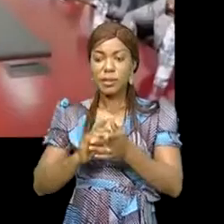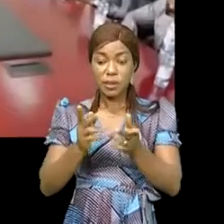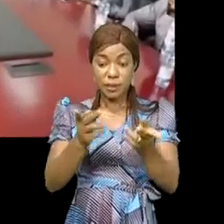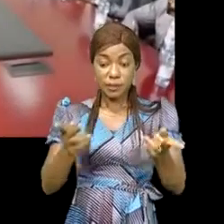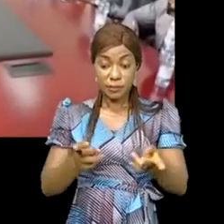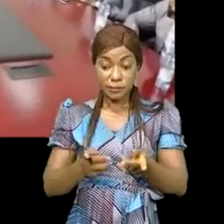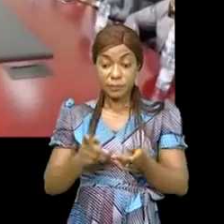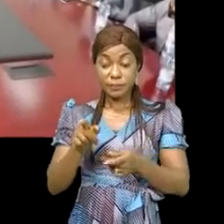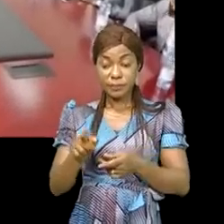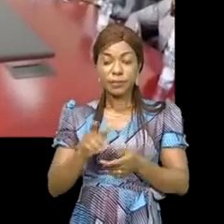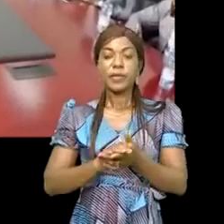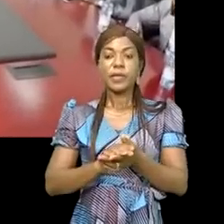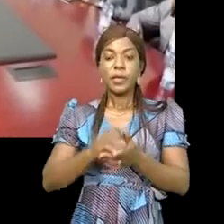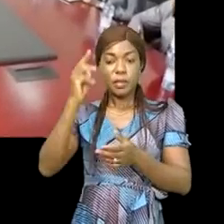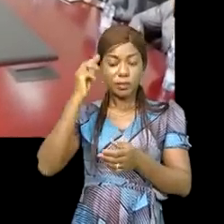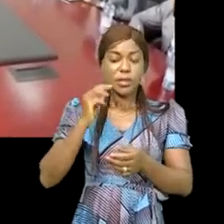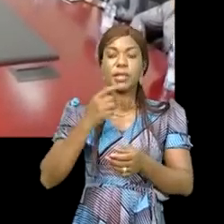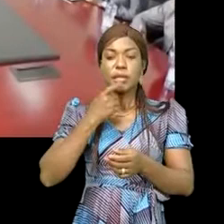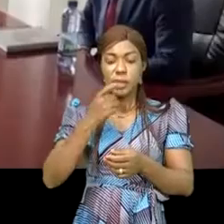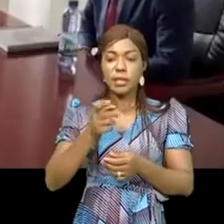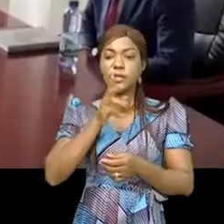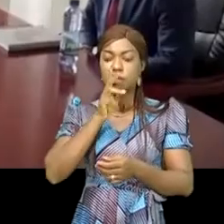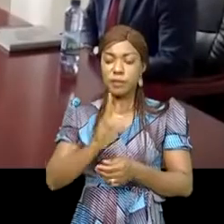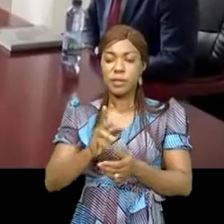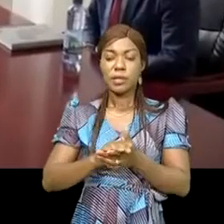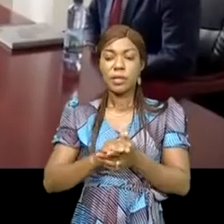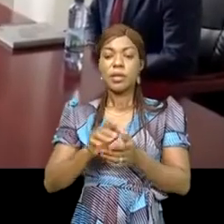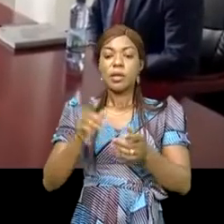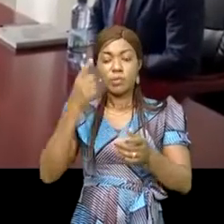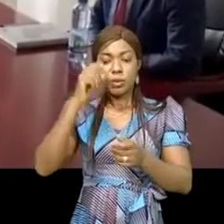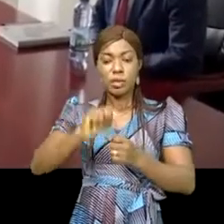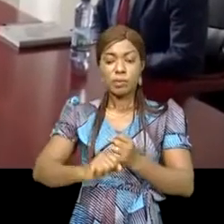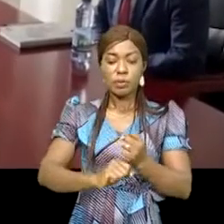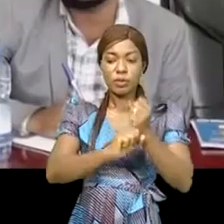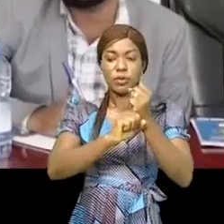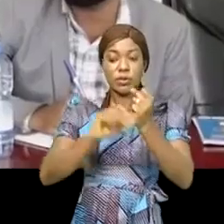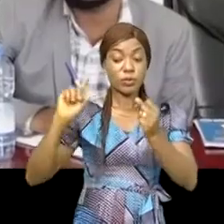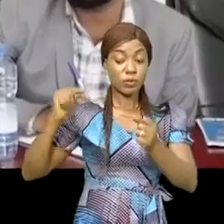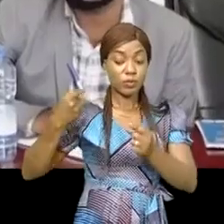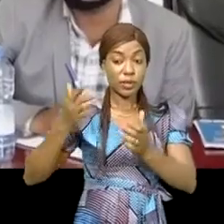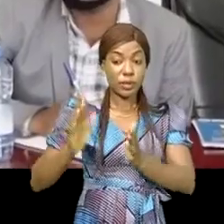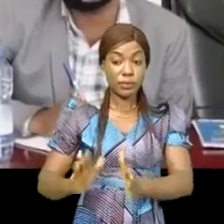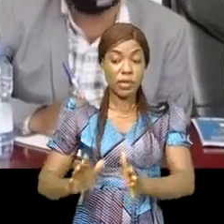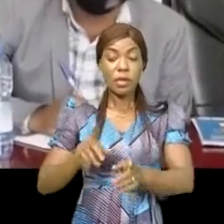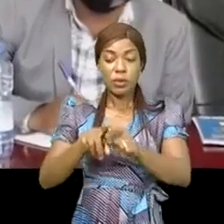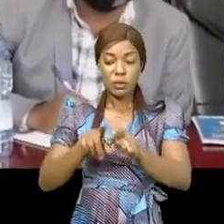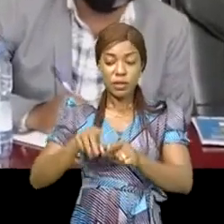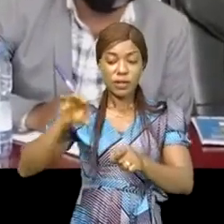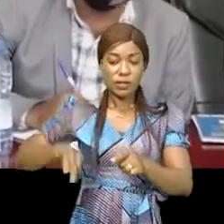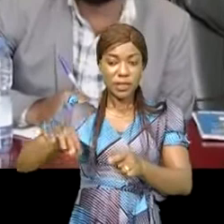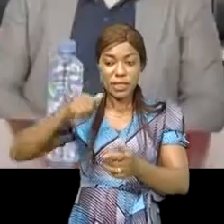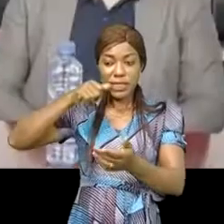Les patrons de l'industrie ont quant à lui rassuré ses hôtes de la protection du gouvernement plus des avantages fiscaux,